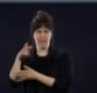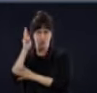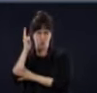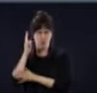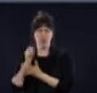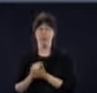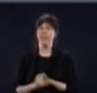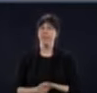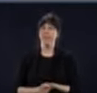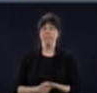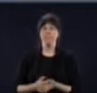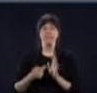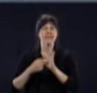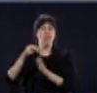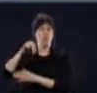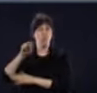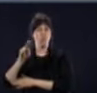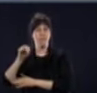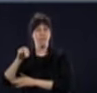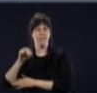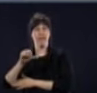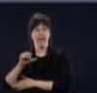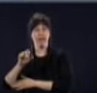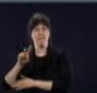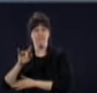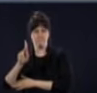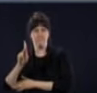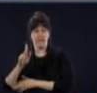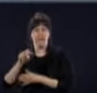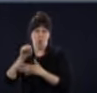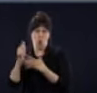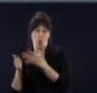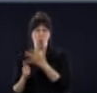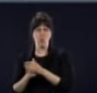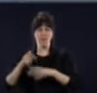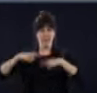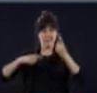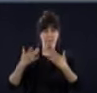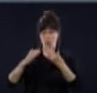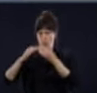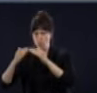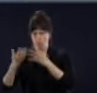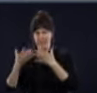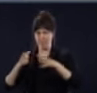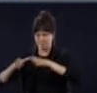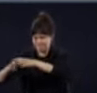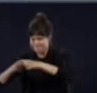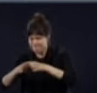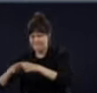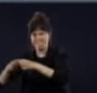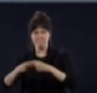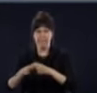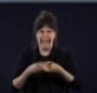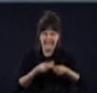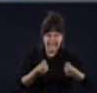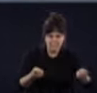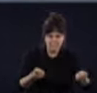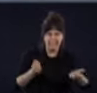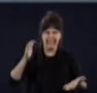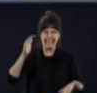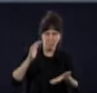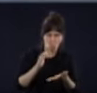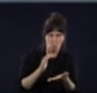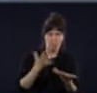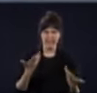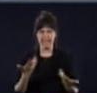certaines, même plusieurs, sont des fois un petit peu plus vulnérables, plus isolées, peut-être moins bien équipées pour composer